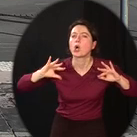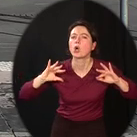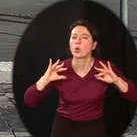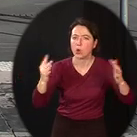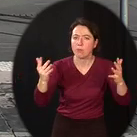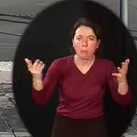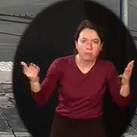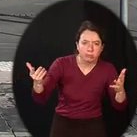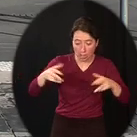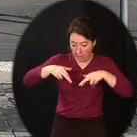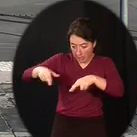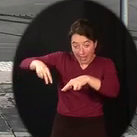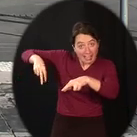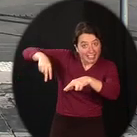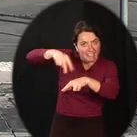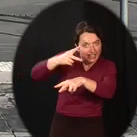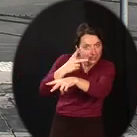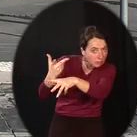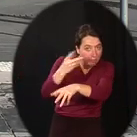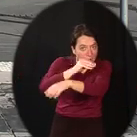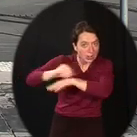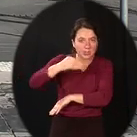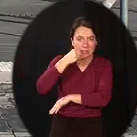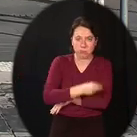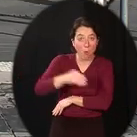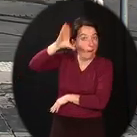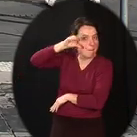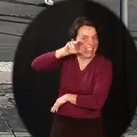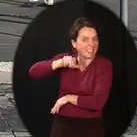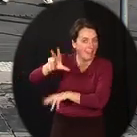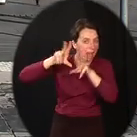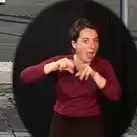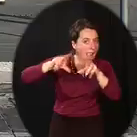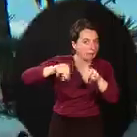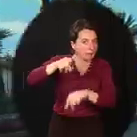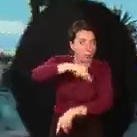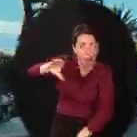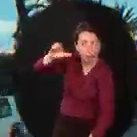traverser en sécurité. Alors écoutez bien votre maîtresse ou votre maître et souvenez-vous de ses conseils.